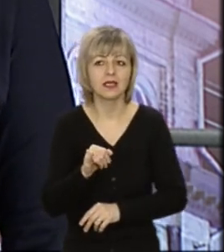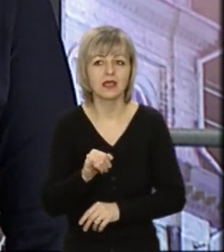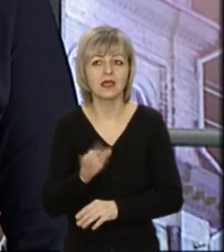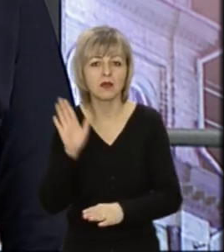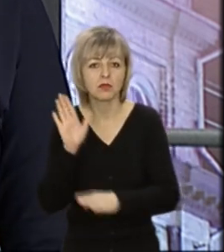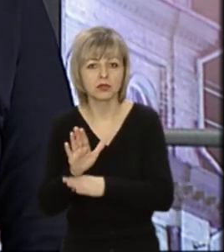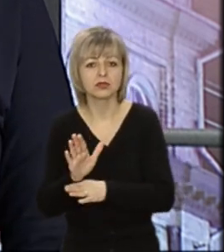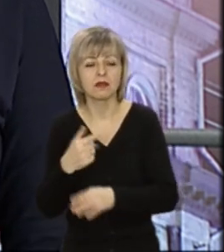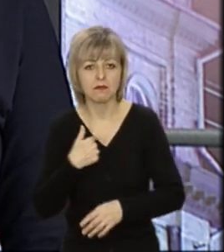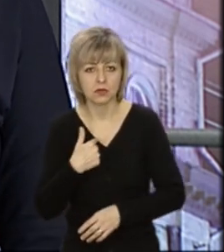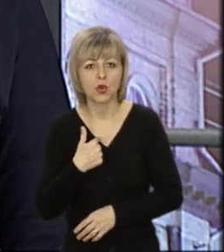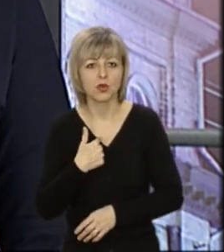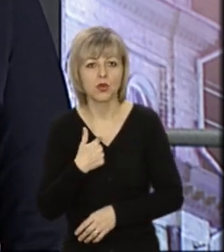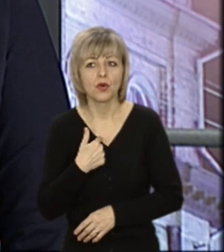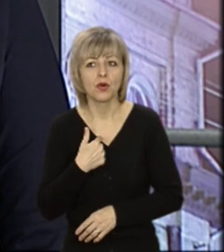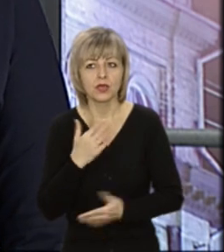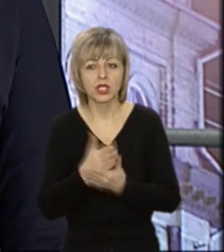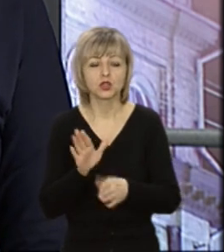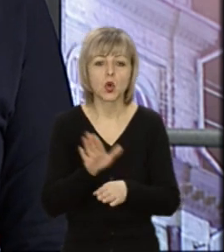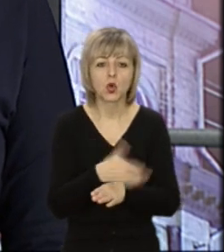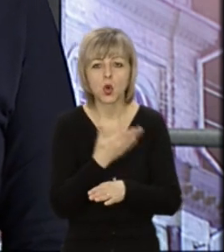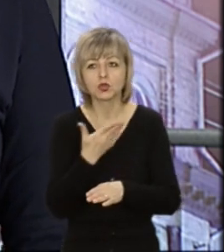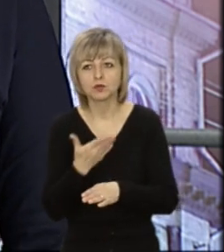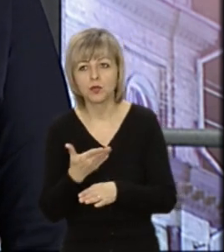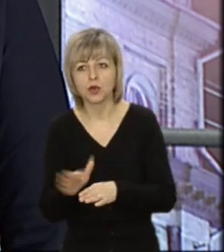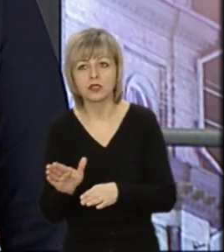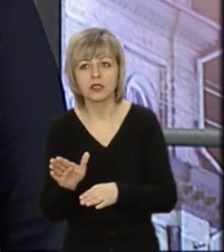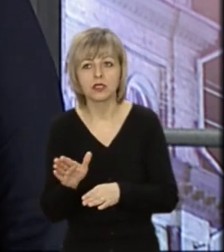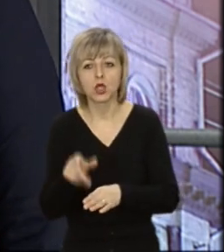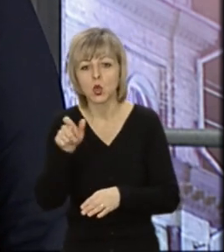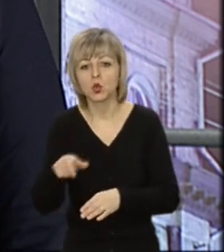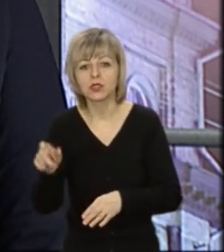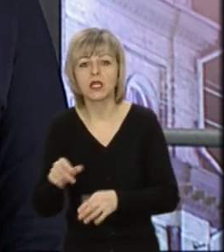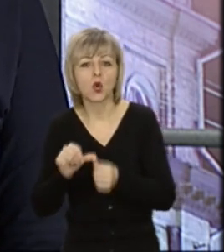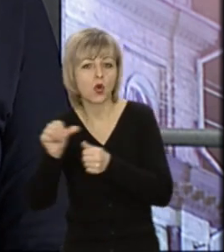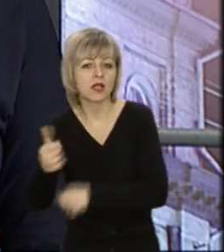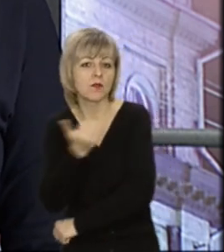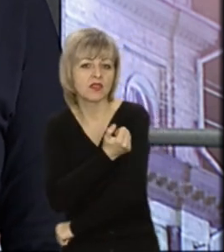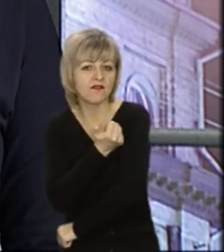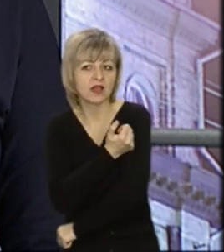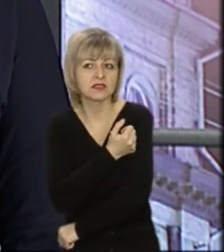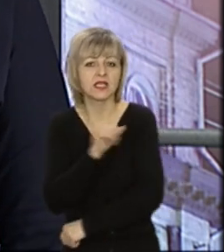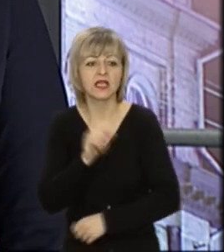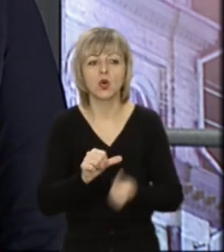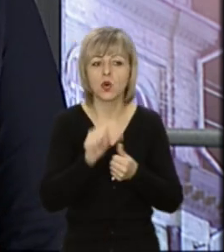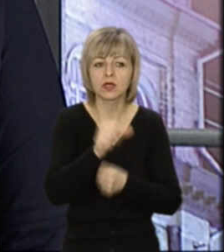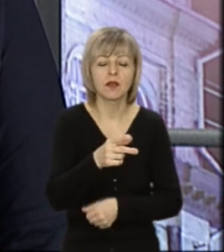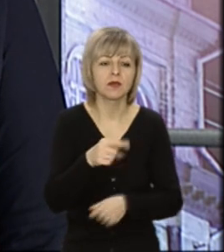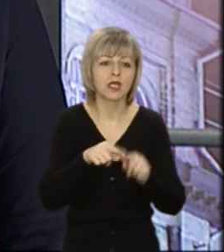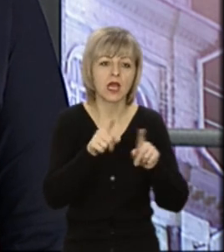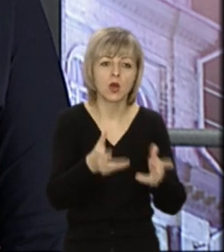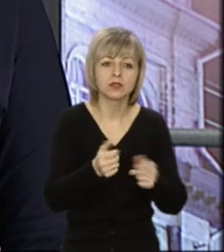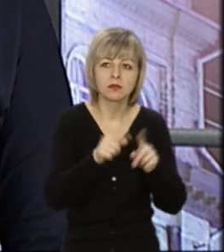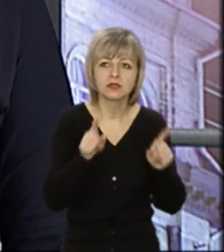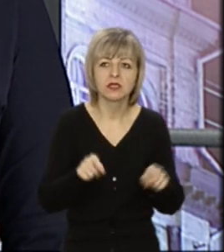розпорядження мною, керівника робіт, про розподіл потоків людей на вакцинацію і за сертифікати. Розподіл тих